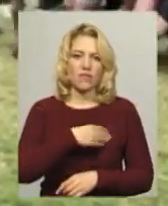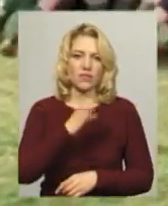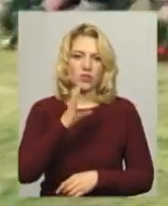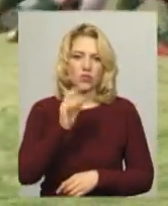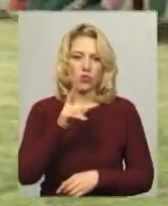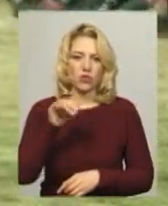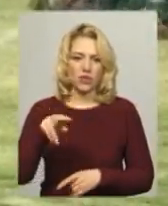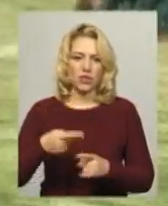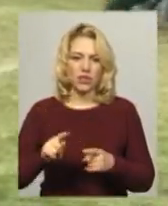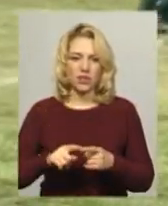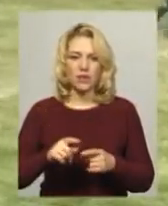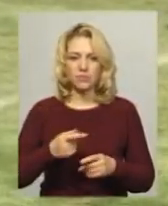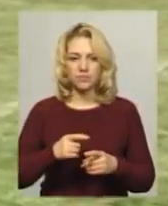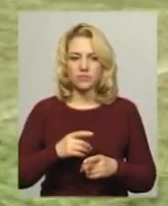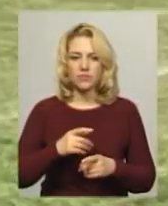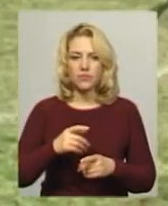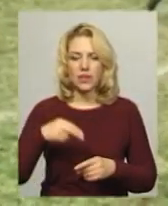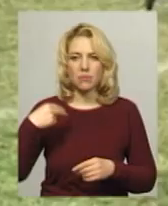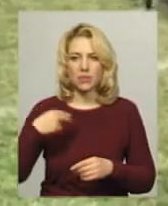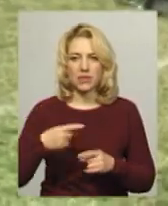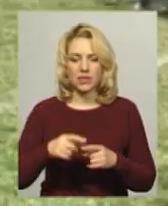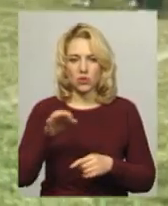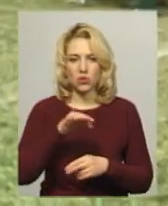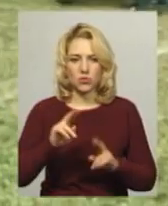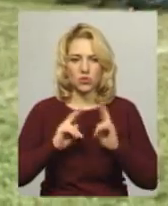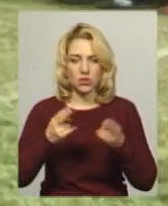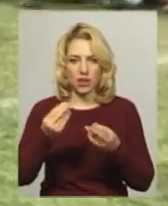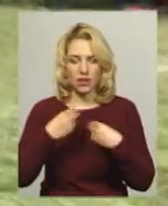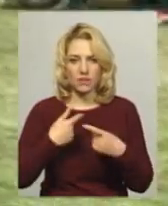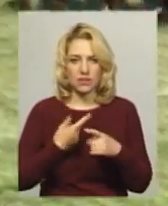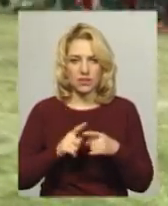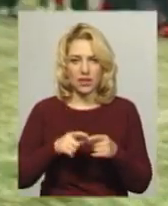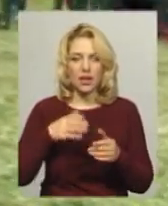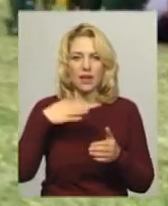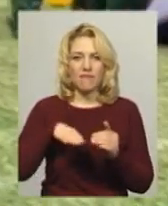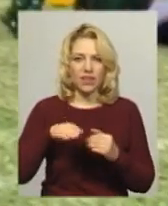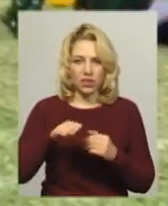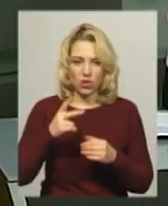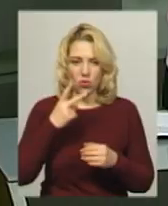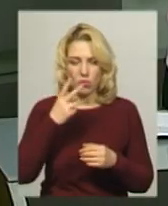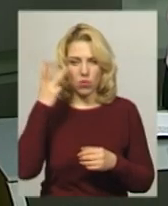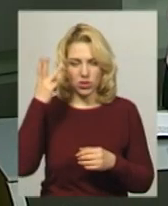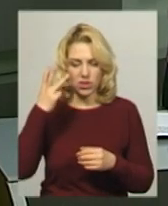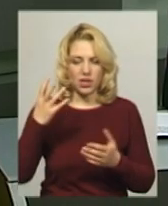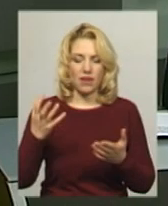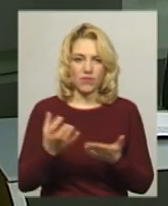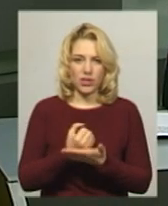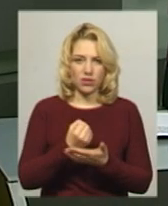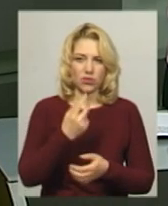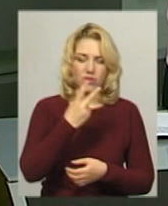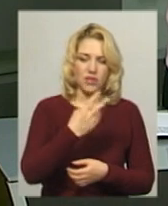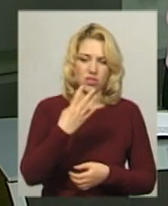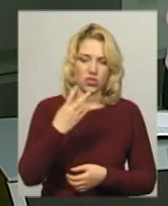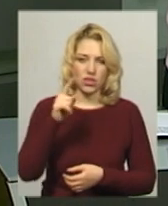-президент обласної федерації регбі Олег Плохотнюк, який надав нам це відео, повідомив, Хмельницьке «Поділля» перемогло з рахунком 24-11.